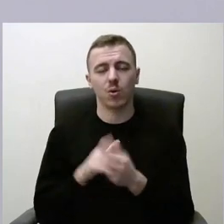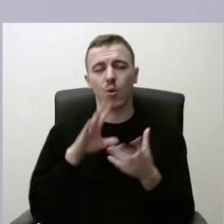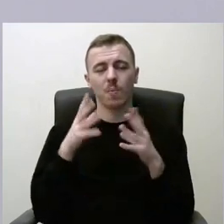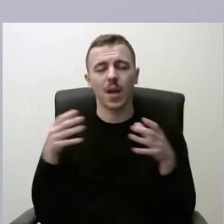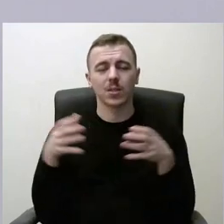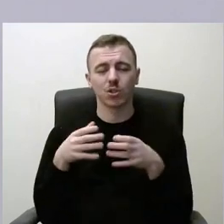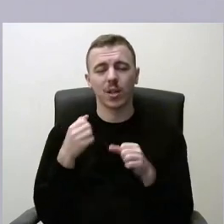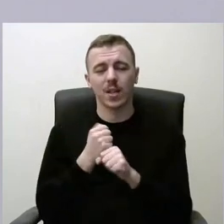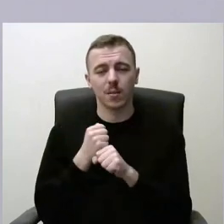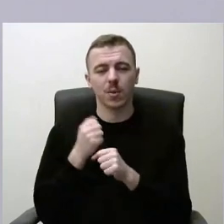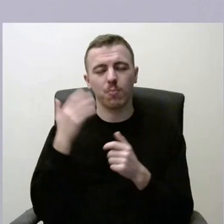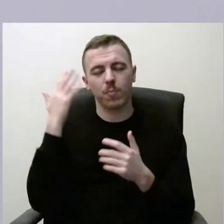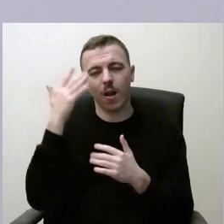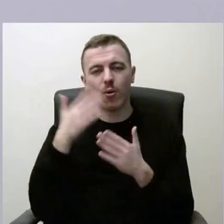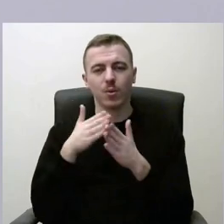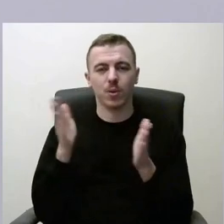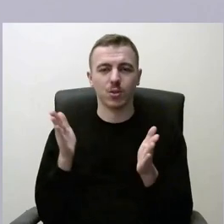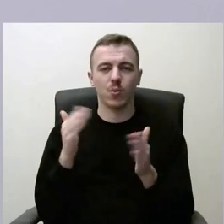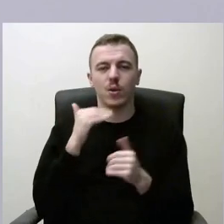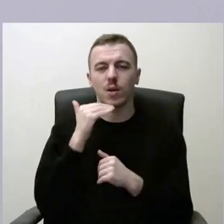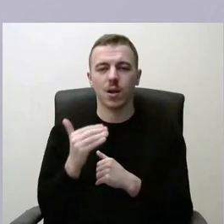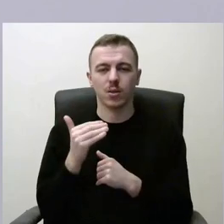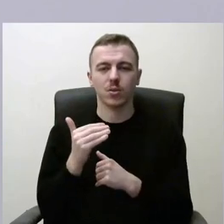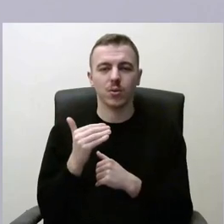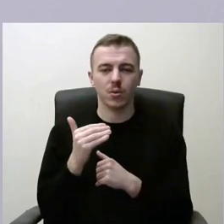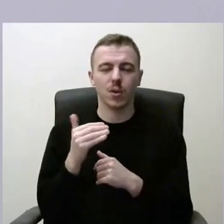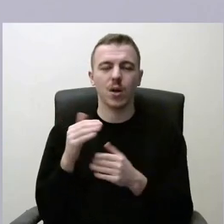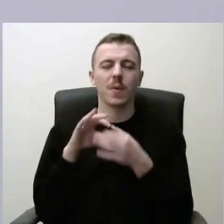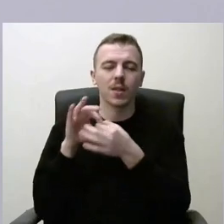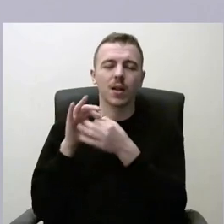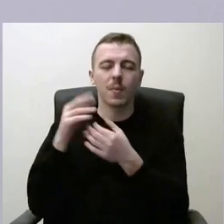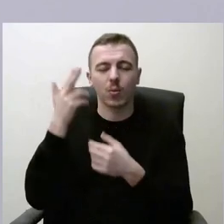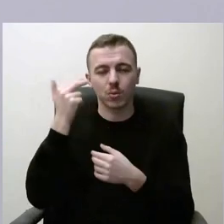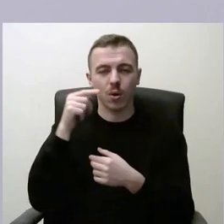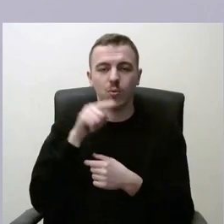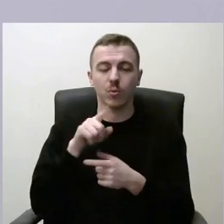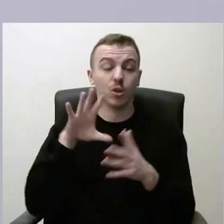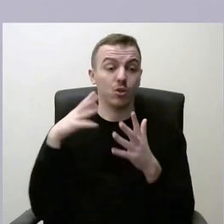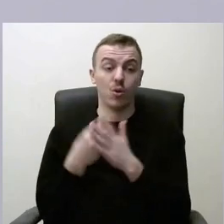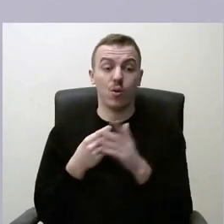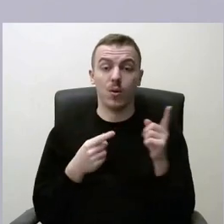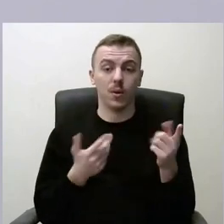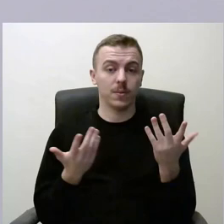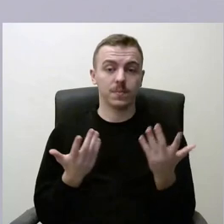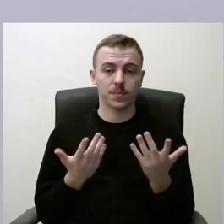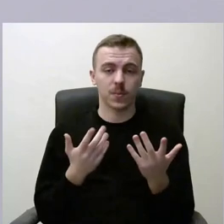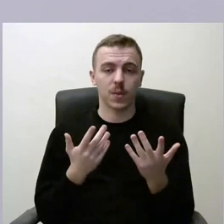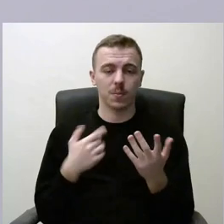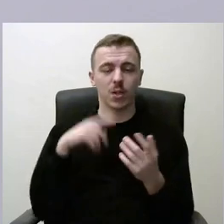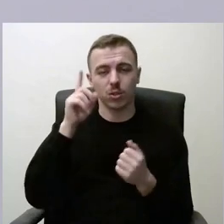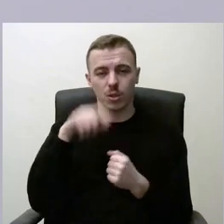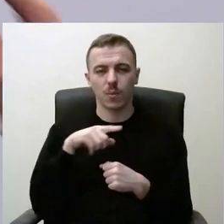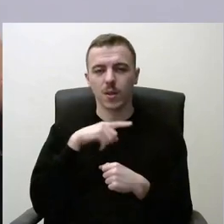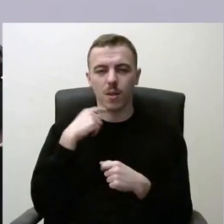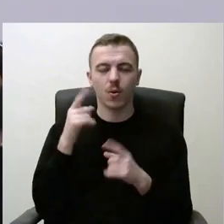galvoti plačiau truputėlį. Ir aišku, bendradarbiauti su Kaunu, kuris iki šiol, mes žinom, čia daug tų